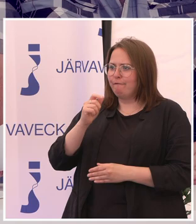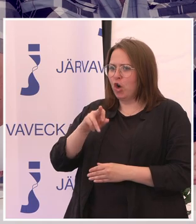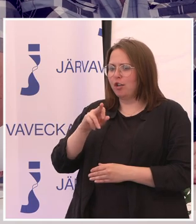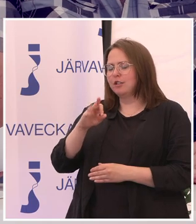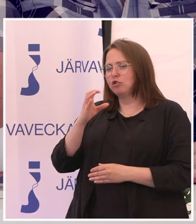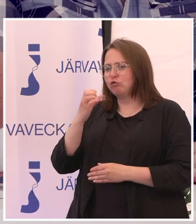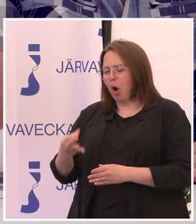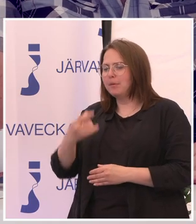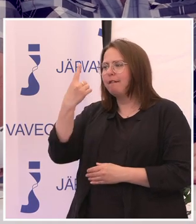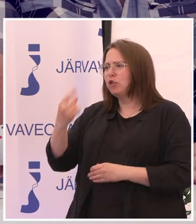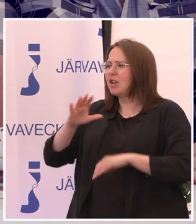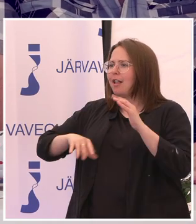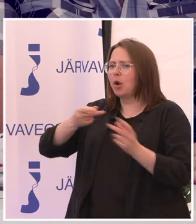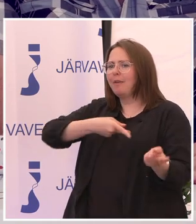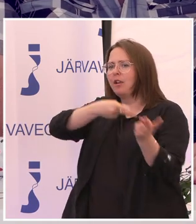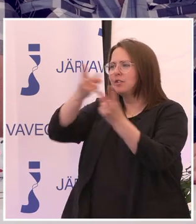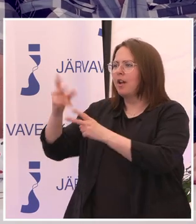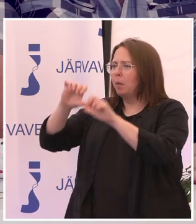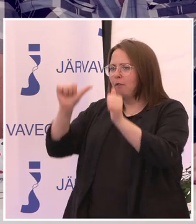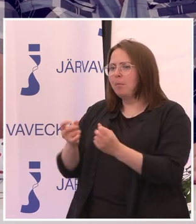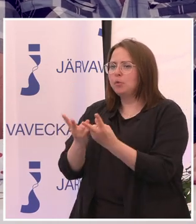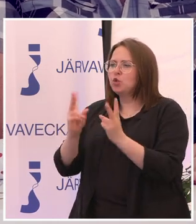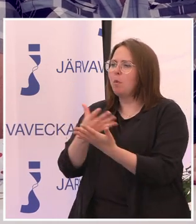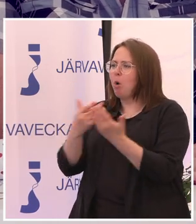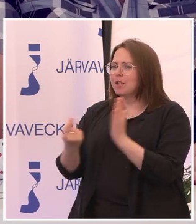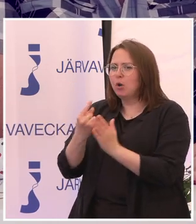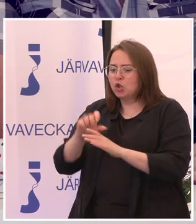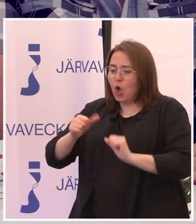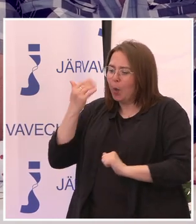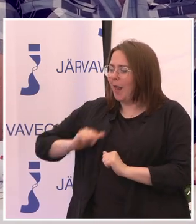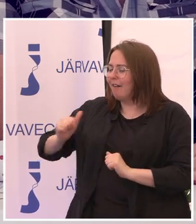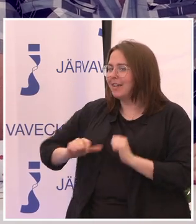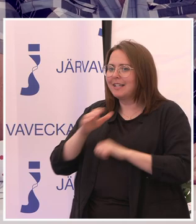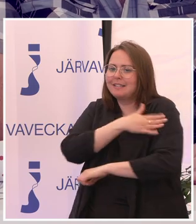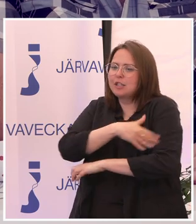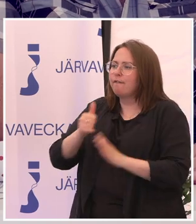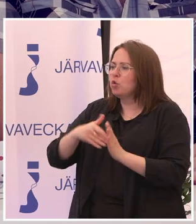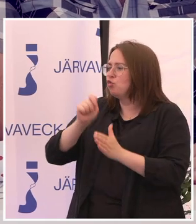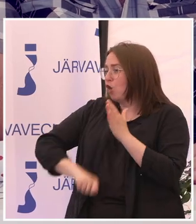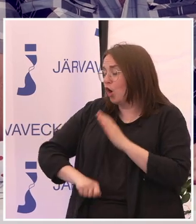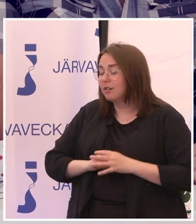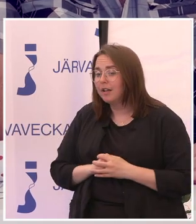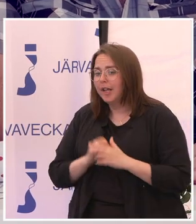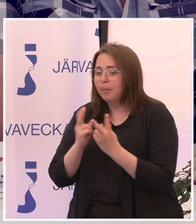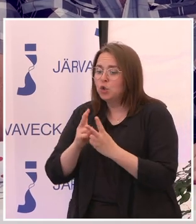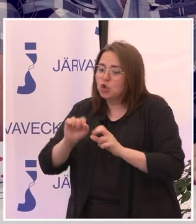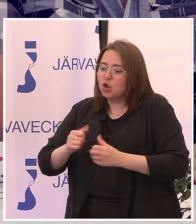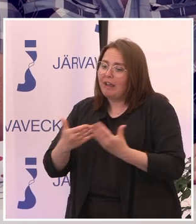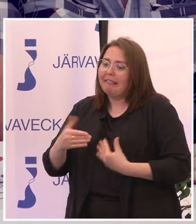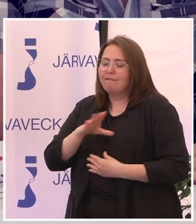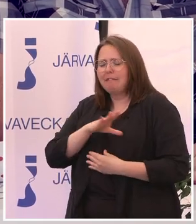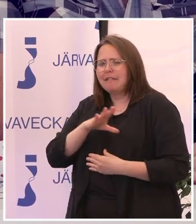handlar om universell utformning. Det vill säga att så många som möjligt ska kunna använda en tjänst från början. Att det inte ska finnas